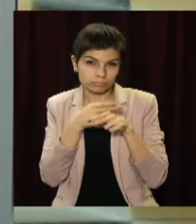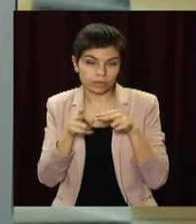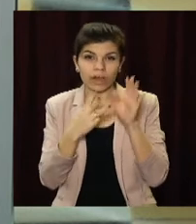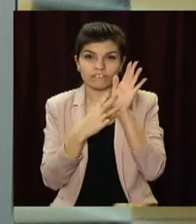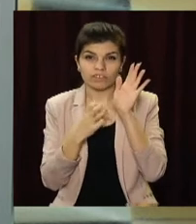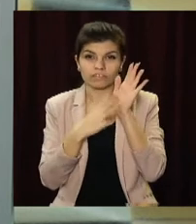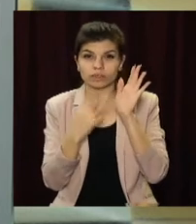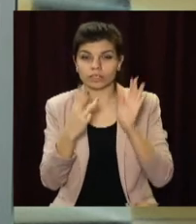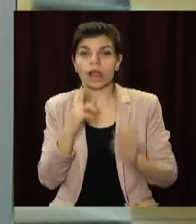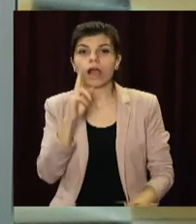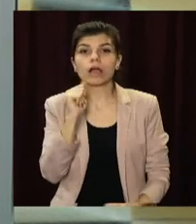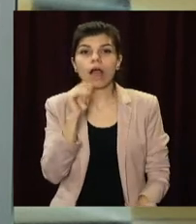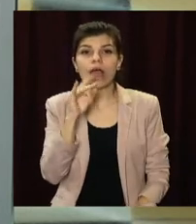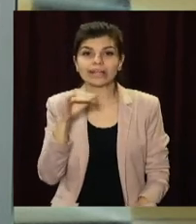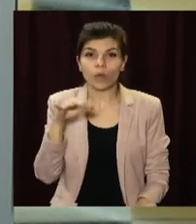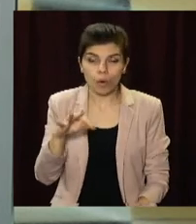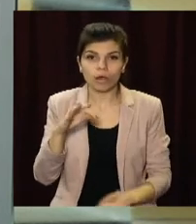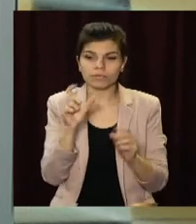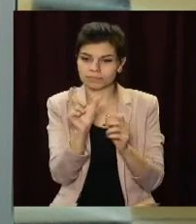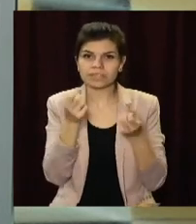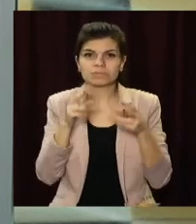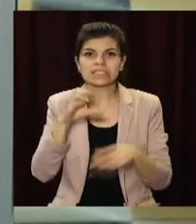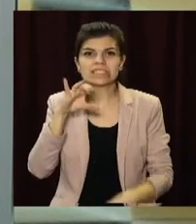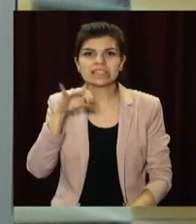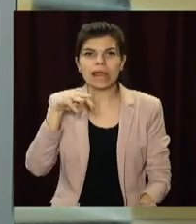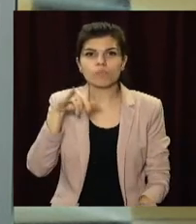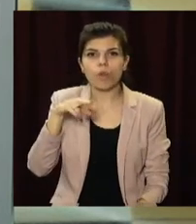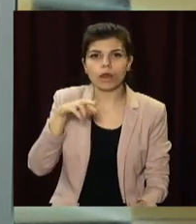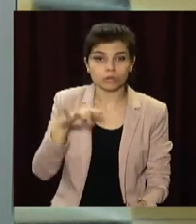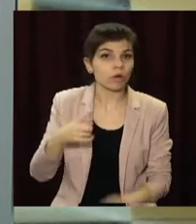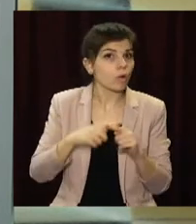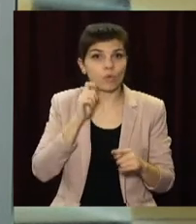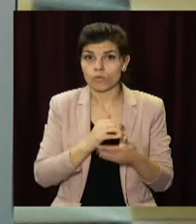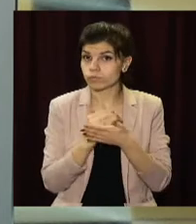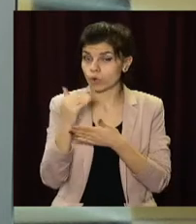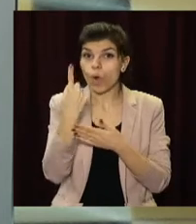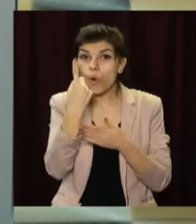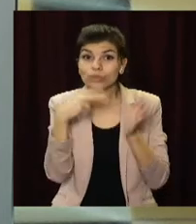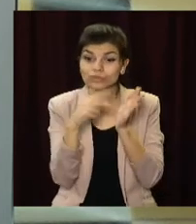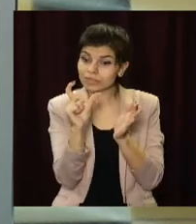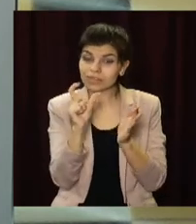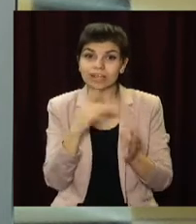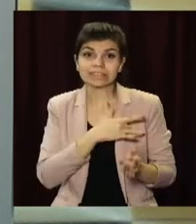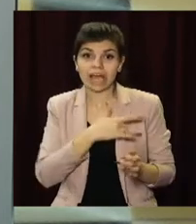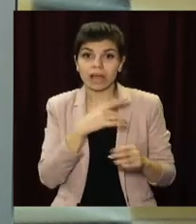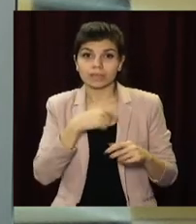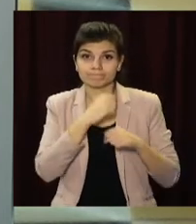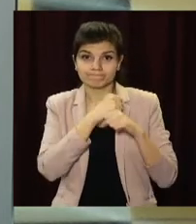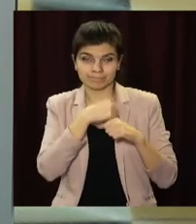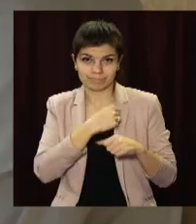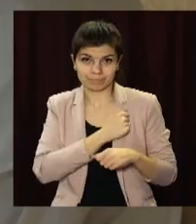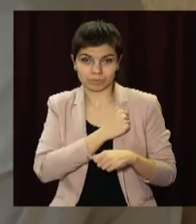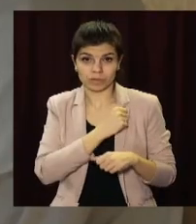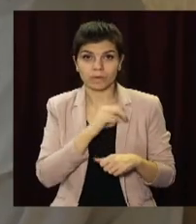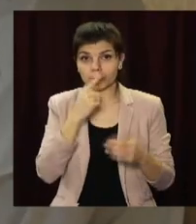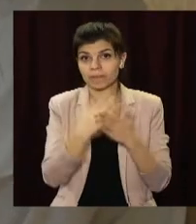кардіостимулятори. Медики кажуть, це найвищий показник в Україні. Вартість одного прибору для регулювання серцевого ритму коливається від 20